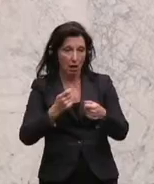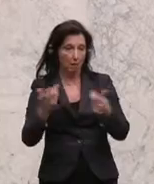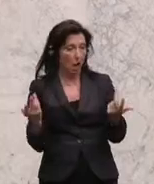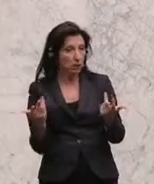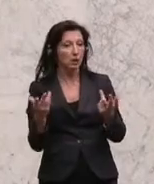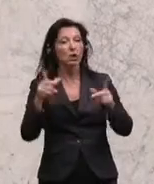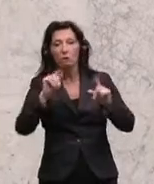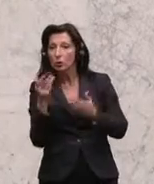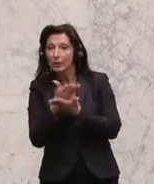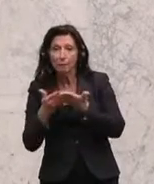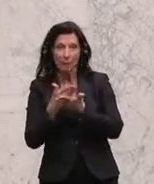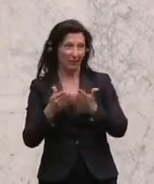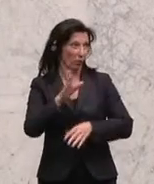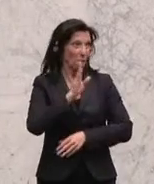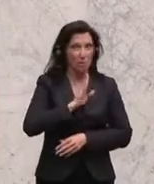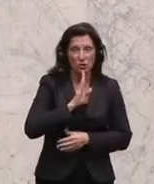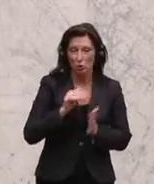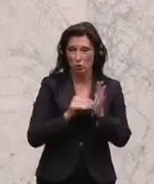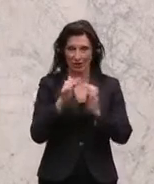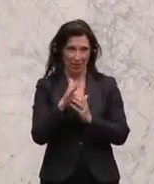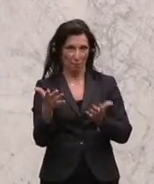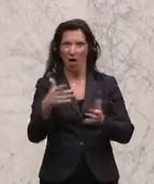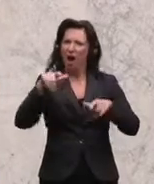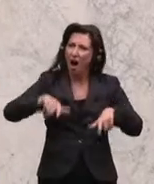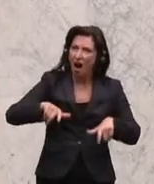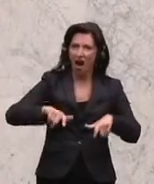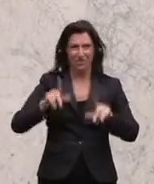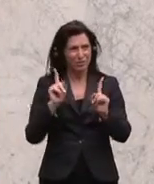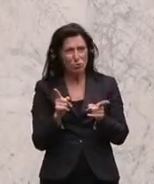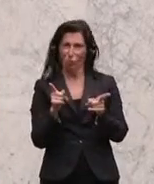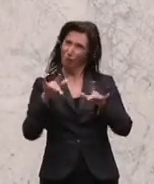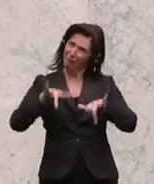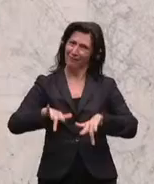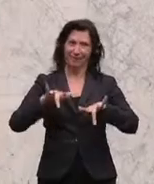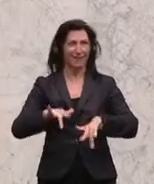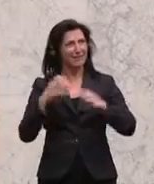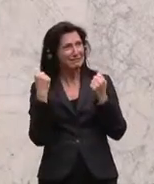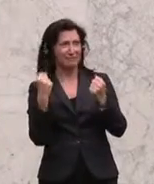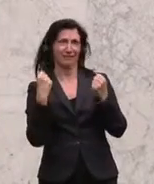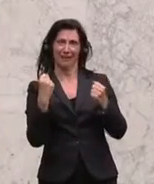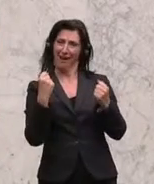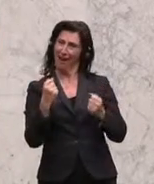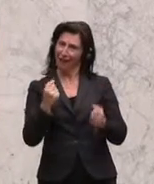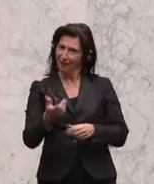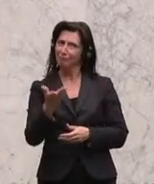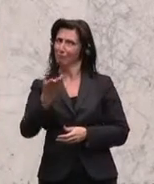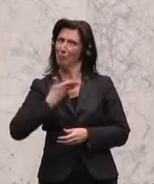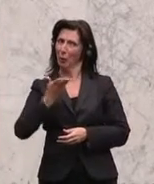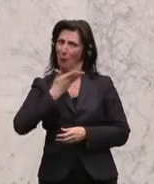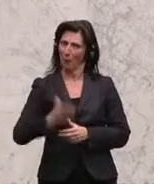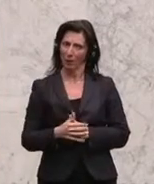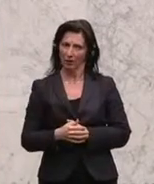Pensionssystem. Da gehört die Sicherheit der Altersversorgung. Wenn Sie einmal nach Amerika schauen und sagen, was der gute